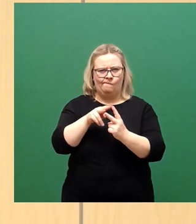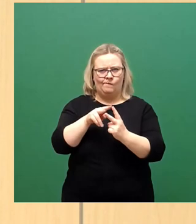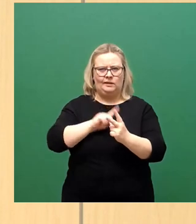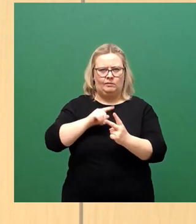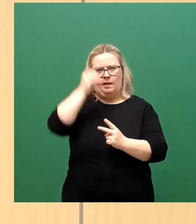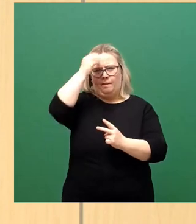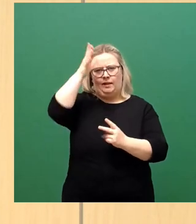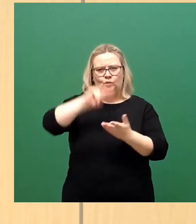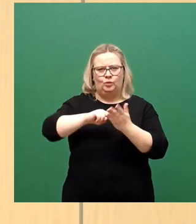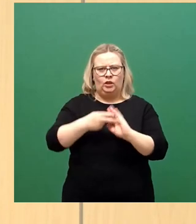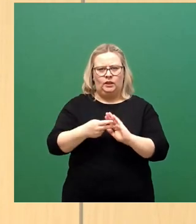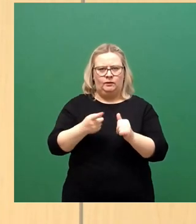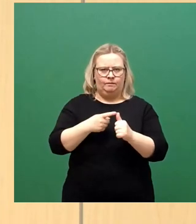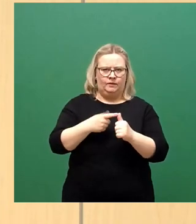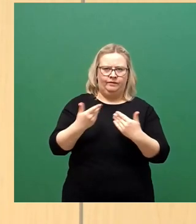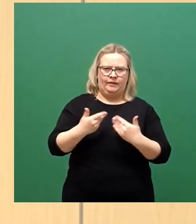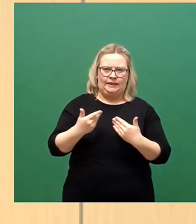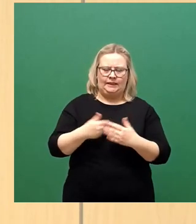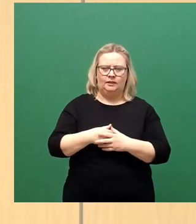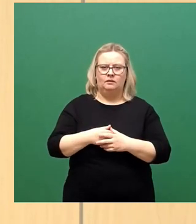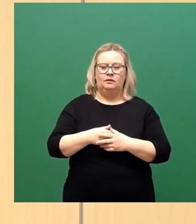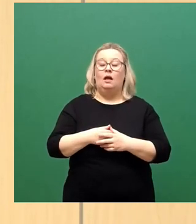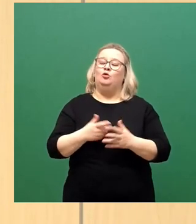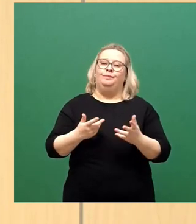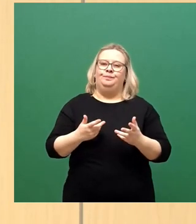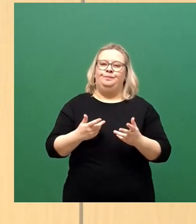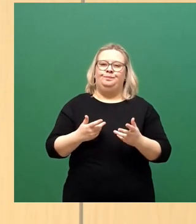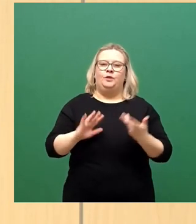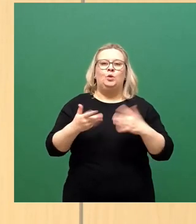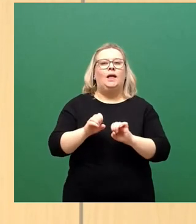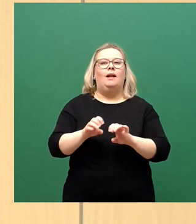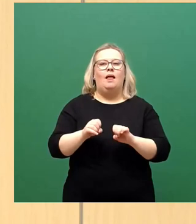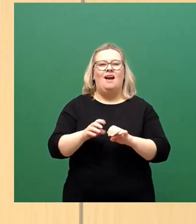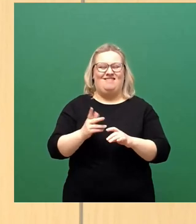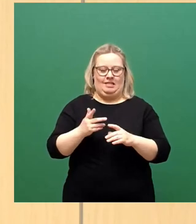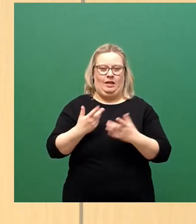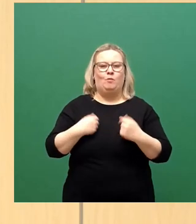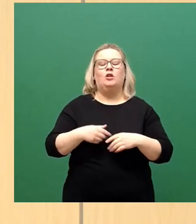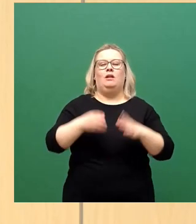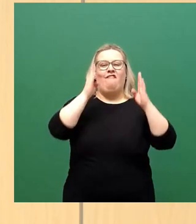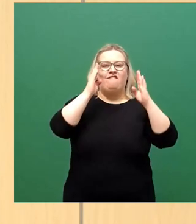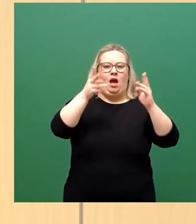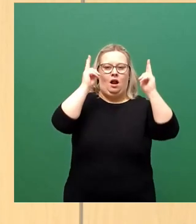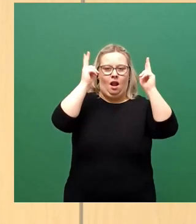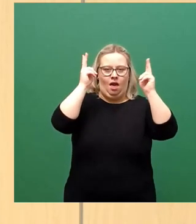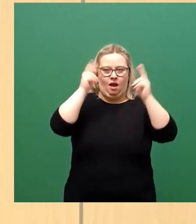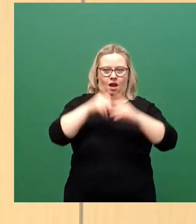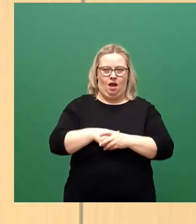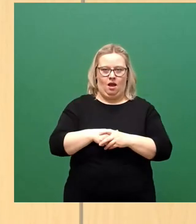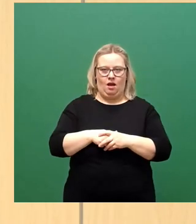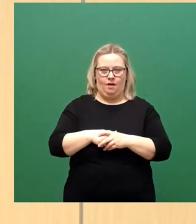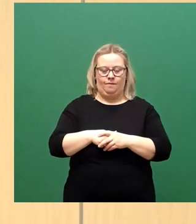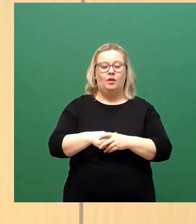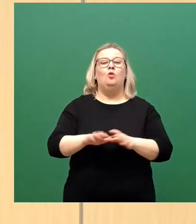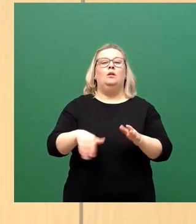Die erste ist, also ich versuche das mal kurz zu erklären, grundsätzlich sind Lehrer Fachlehrer und einige Fachlehrer bekommen